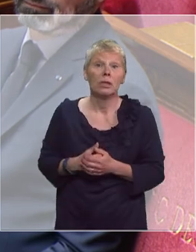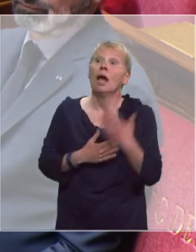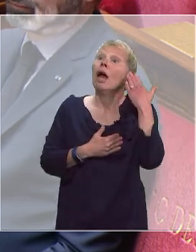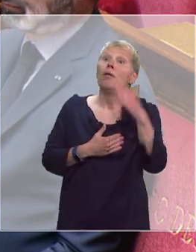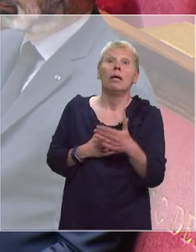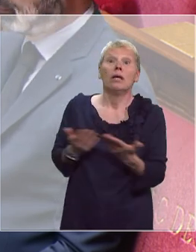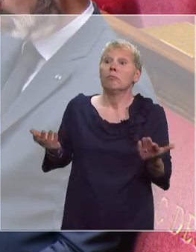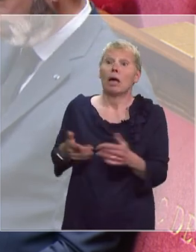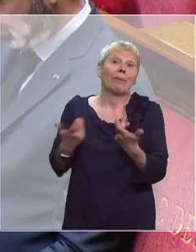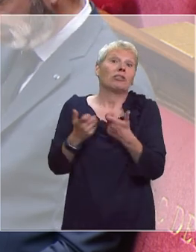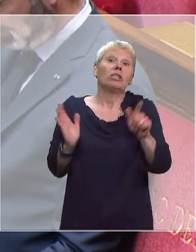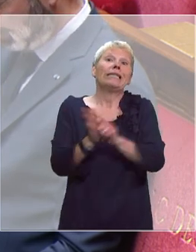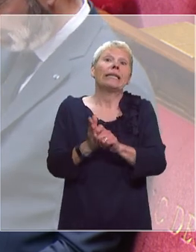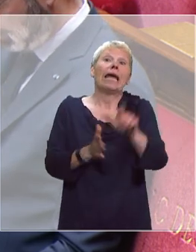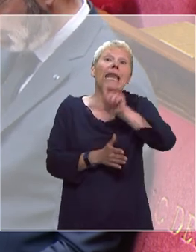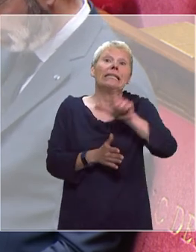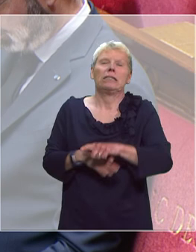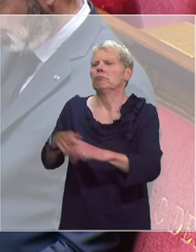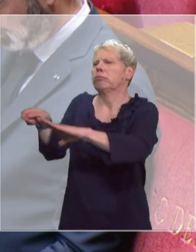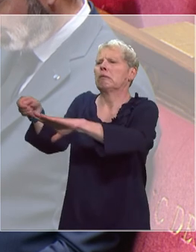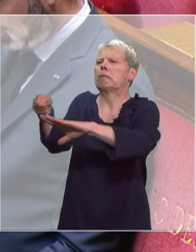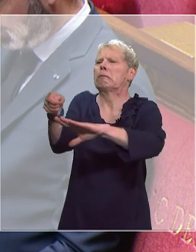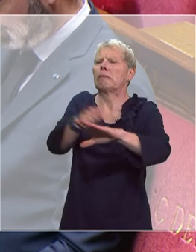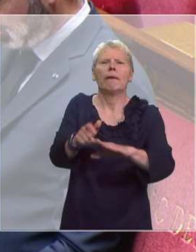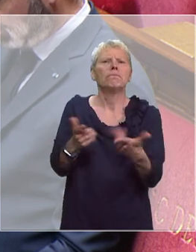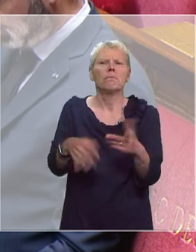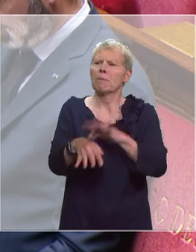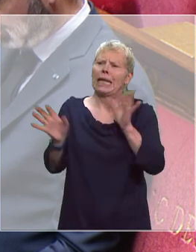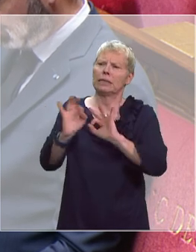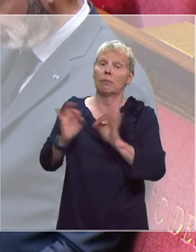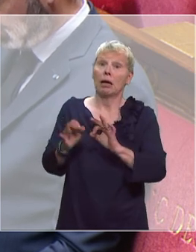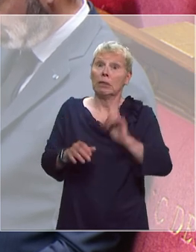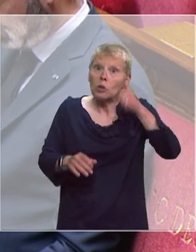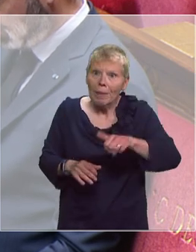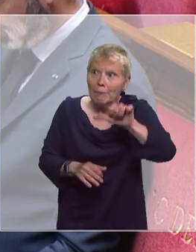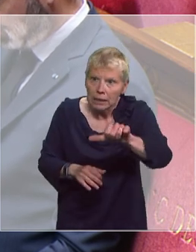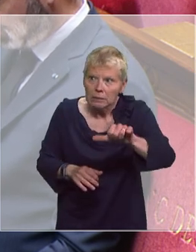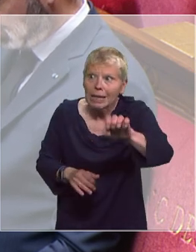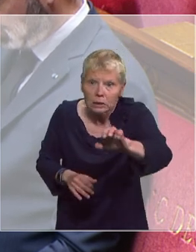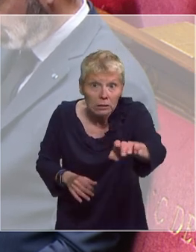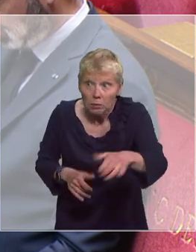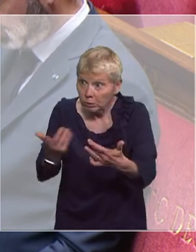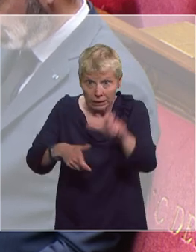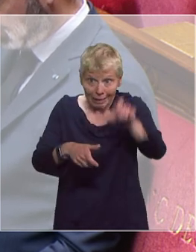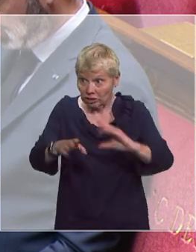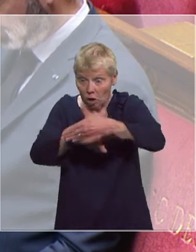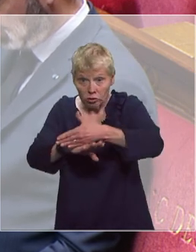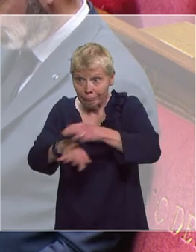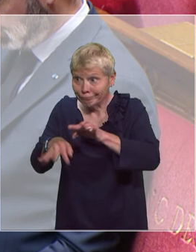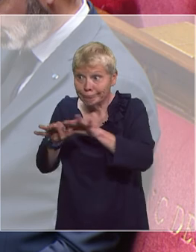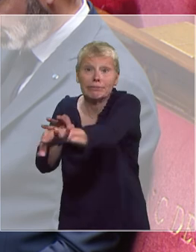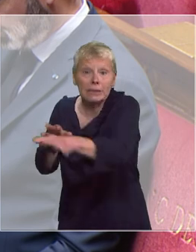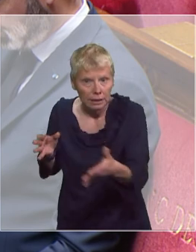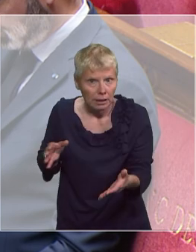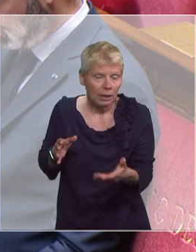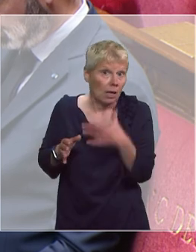dépisté tout le monde le lundi et que tout le monde est négatif, qui vous dit que le mardi il n pas quelqu'un qui sera contagieux qui viendra travailler. Donc à moins de dépister en permanence les